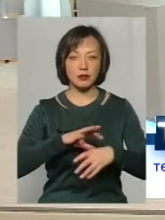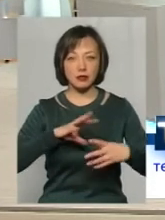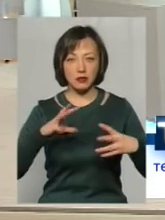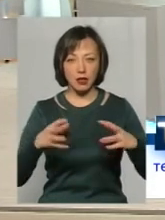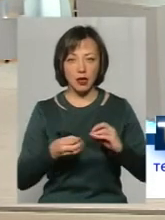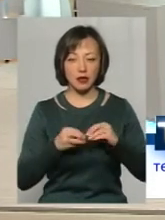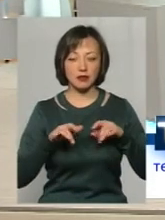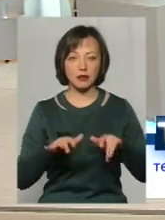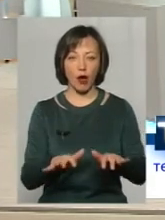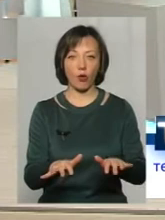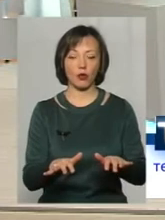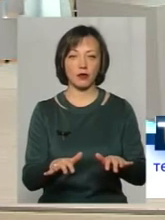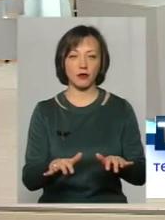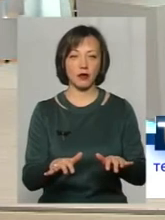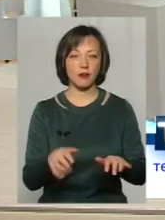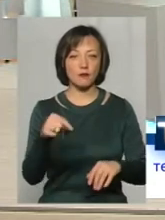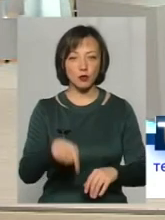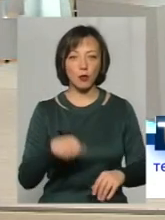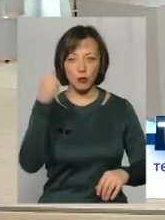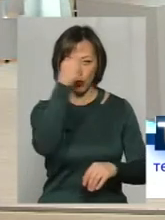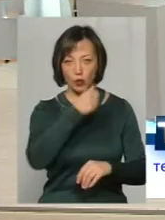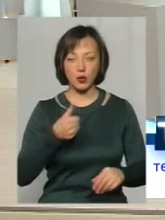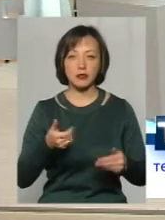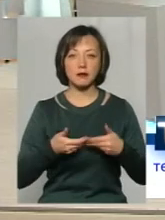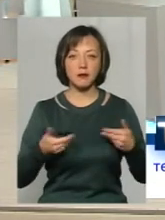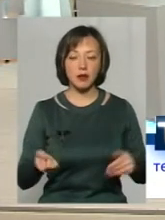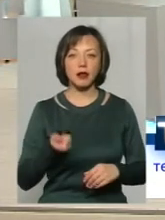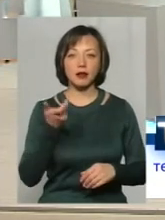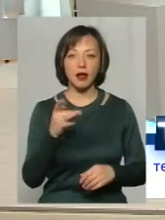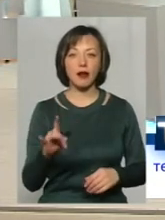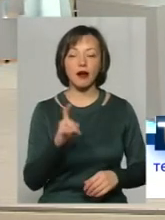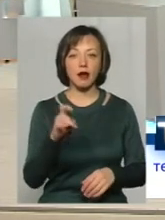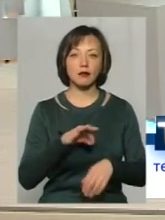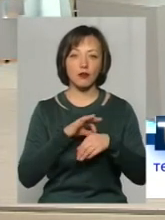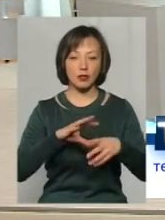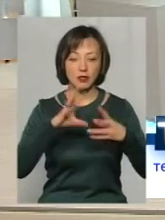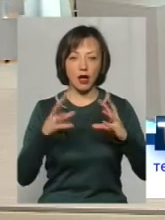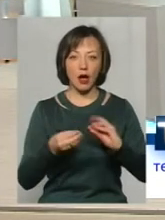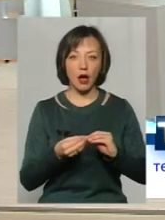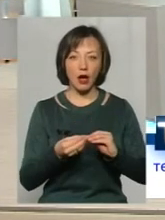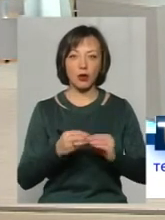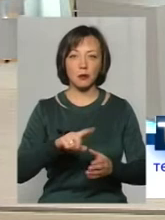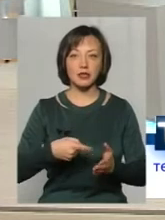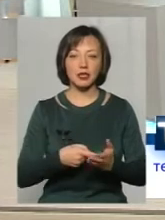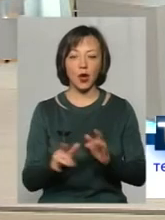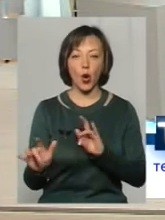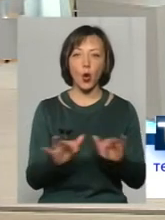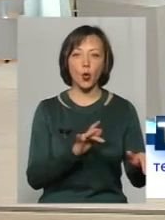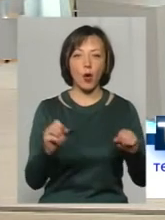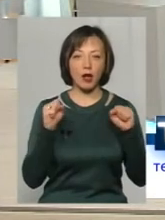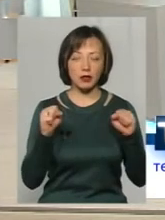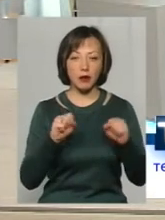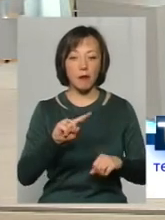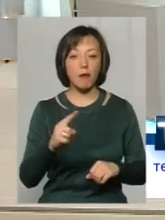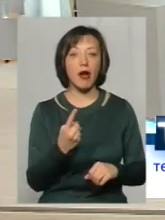заходів. В цьому році ми декілька разів проводили такі загальноміські руханки. Якщо на першу